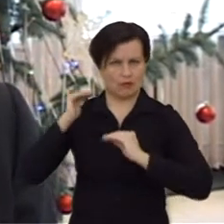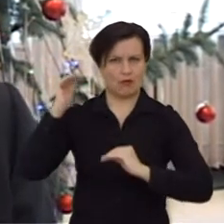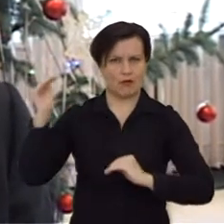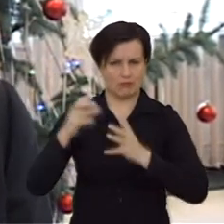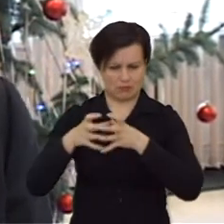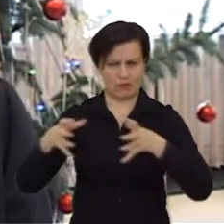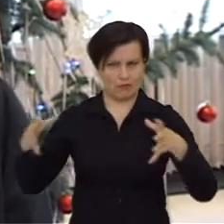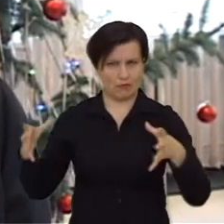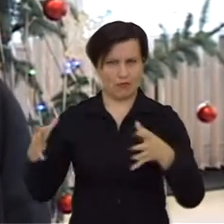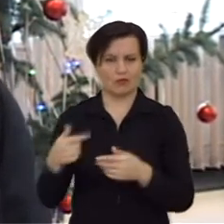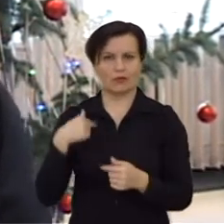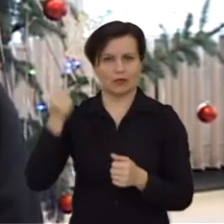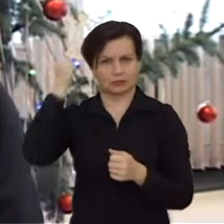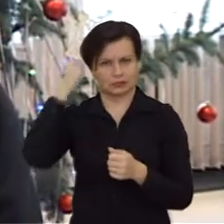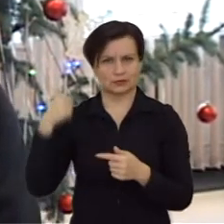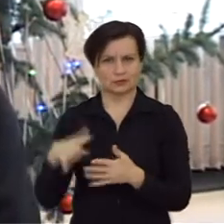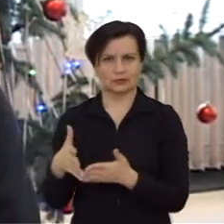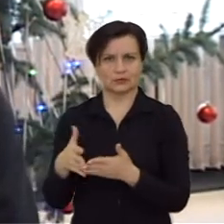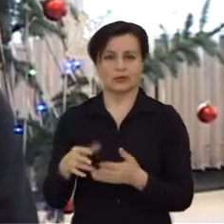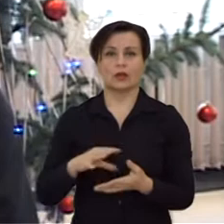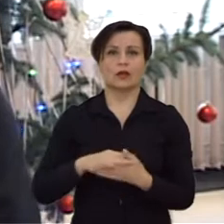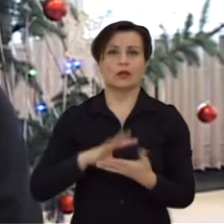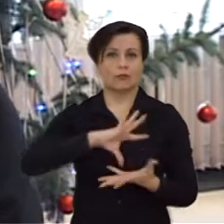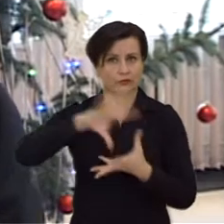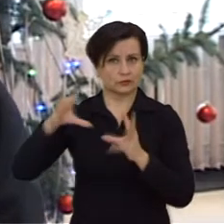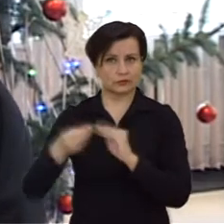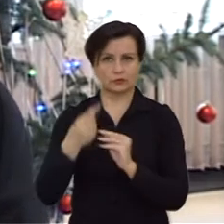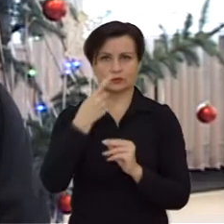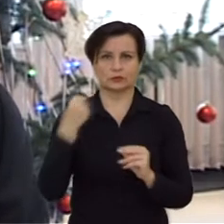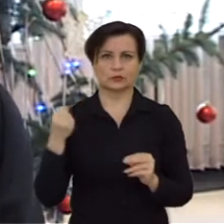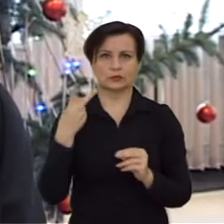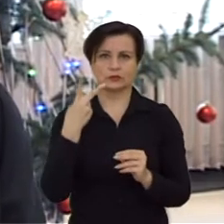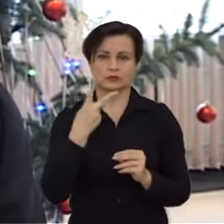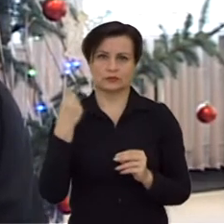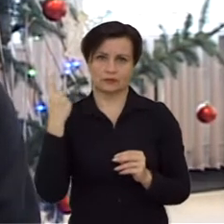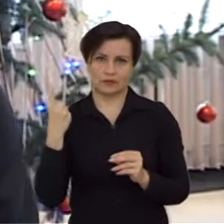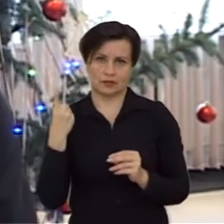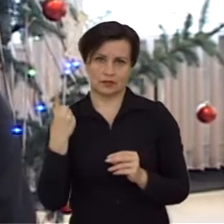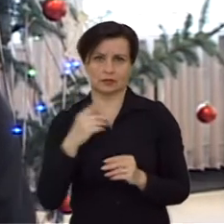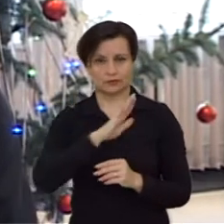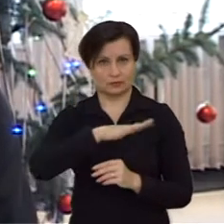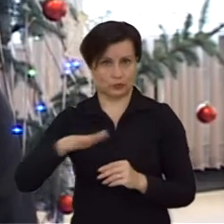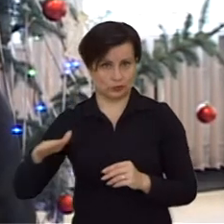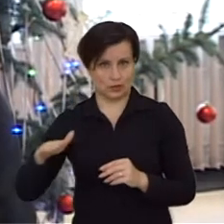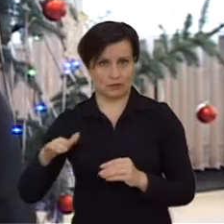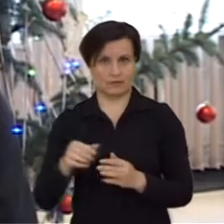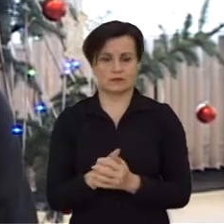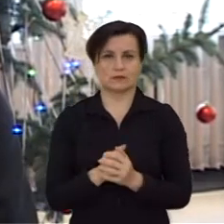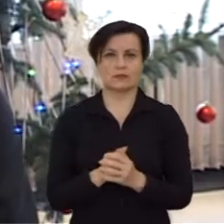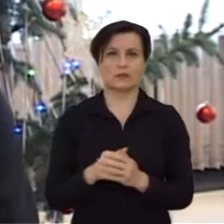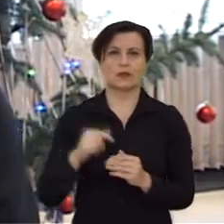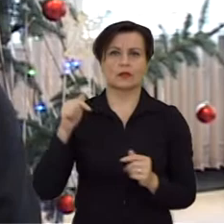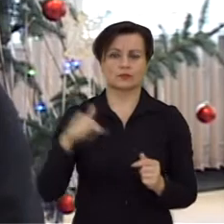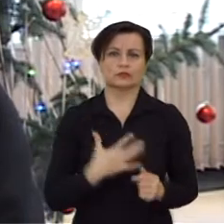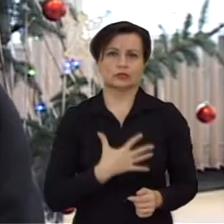kiek aš atsimenu, kad tiek moksleijų pasižymėjo su sportos srytį, taigi visos 121 moksleivis